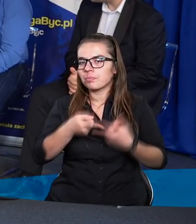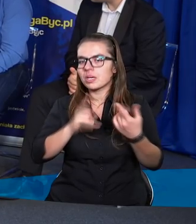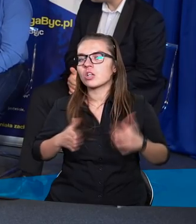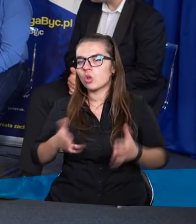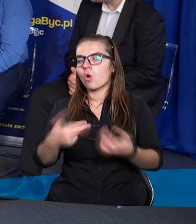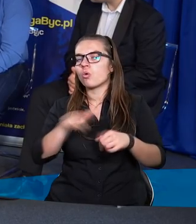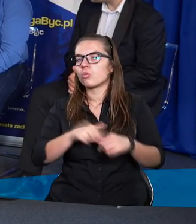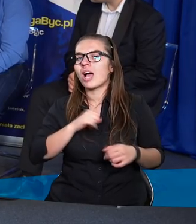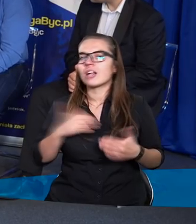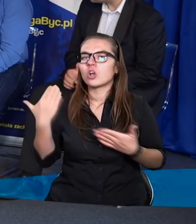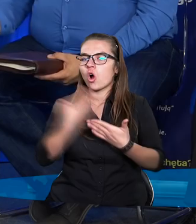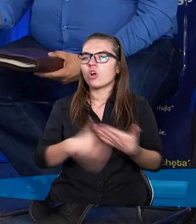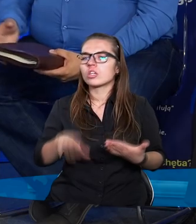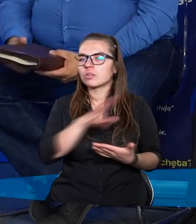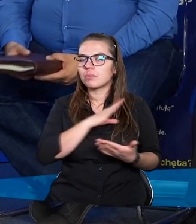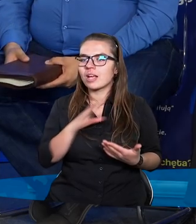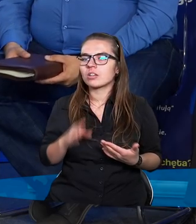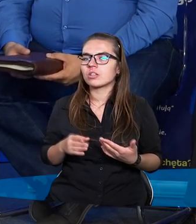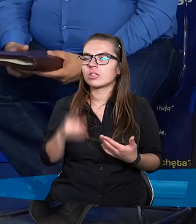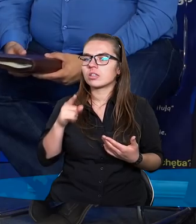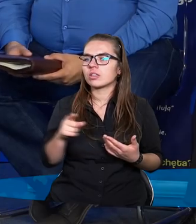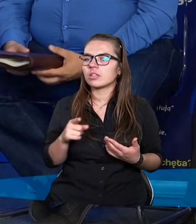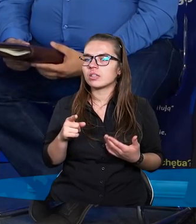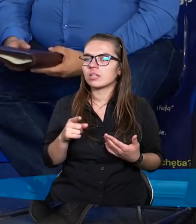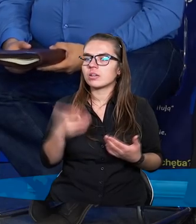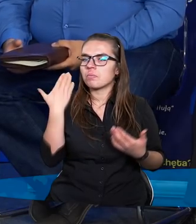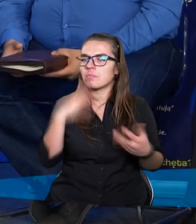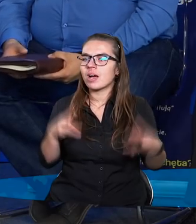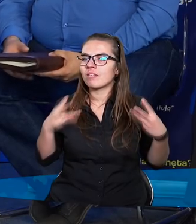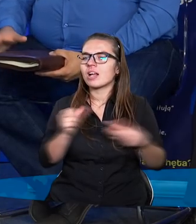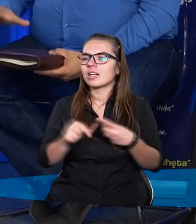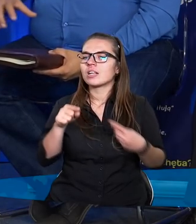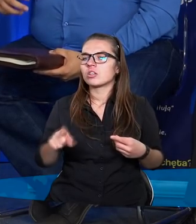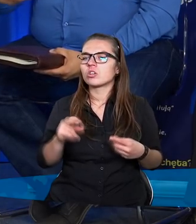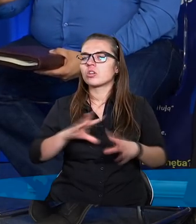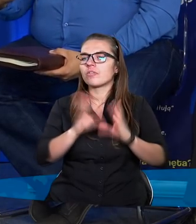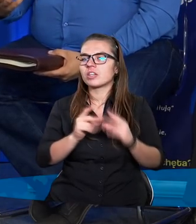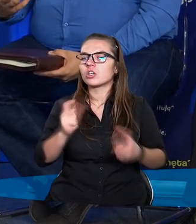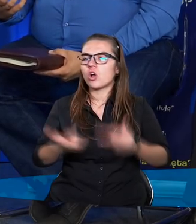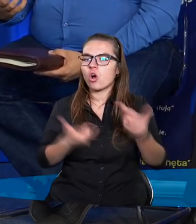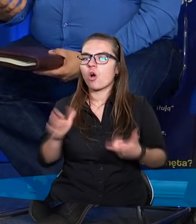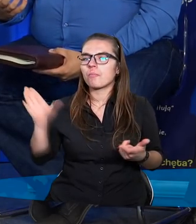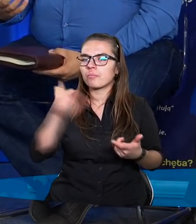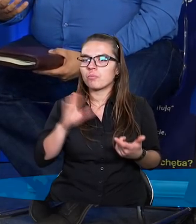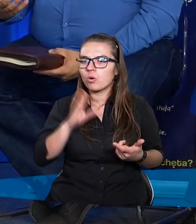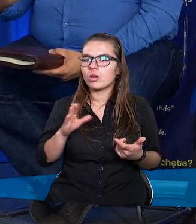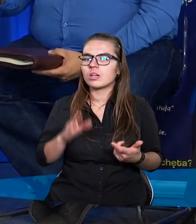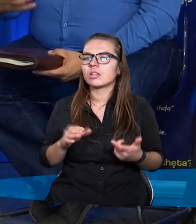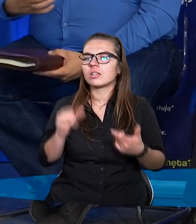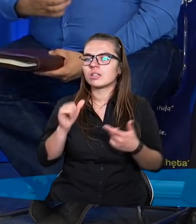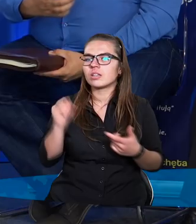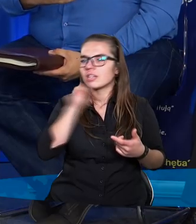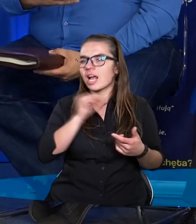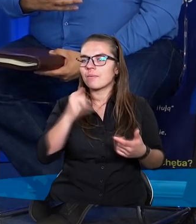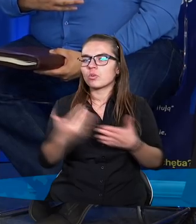drogą, która kończy się śmiercią. Ja tylko myślę, bardzo ważne jest to, że wszystko, co robi Bóg i w